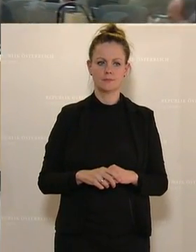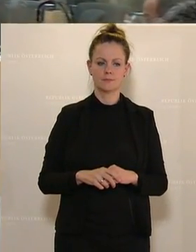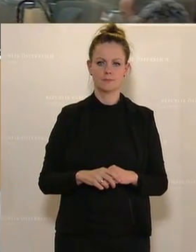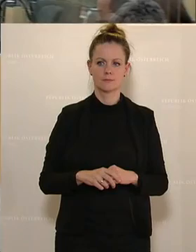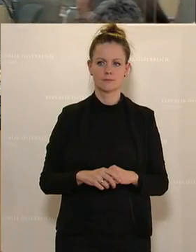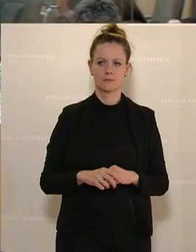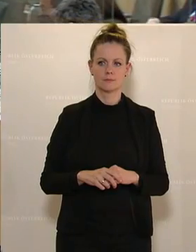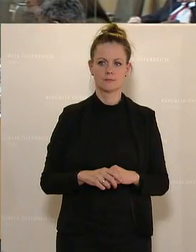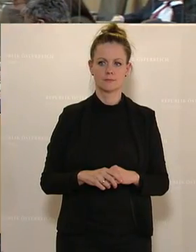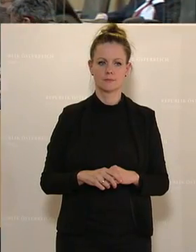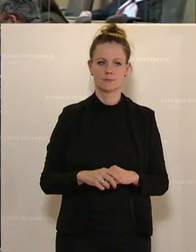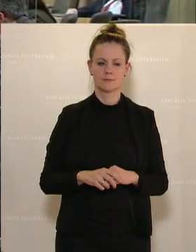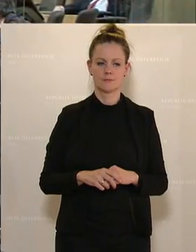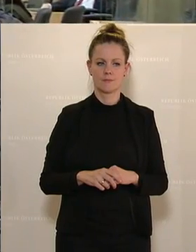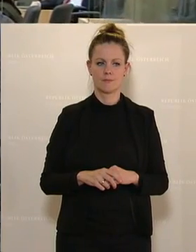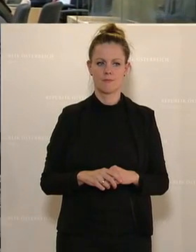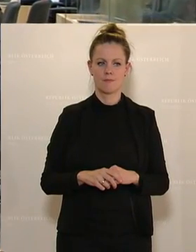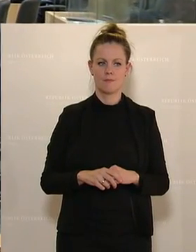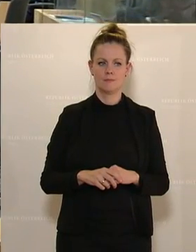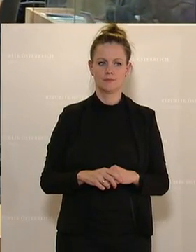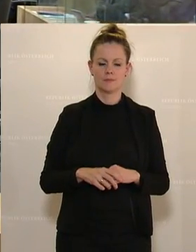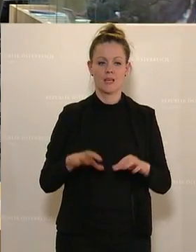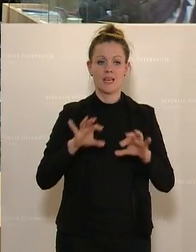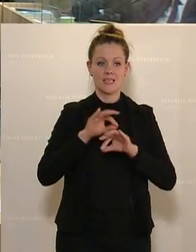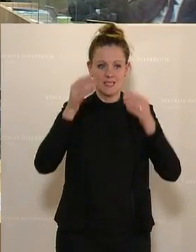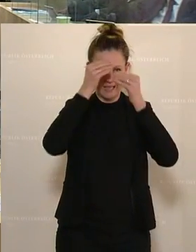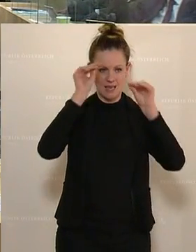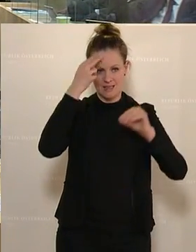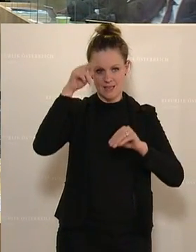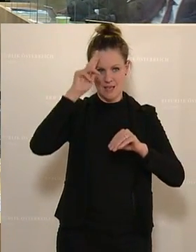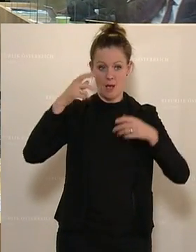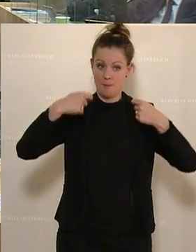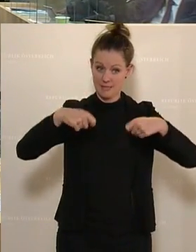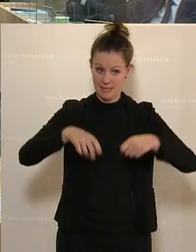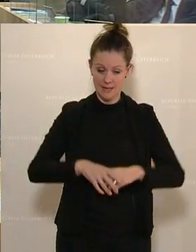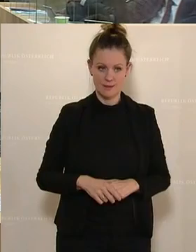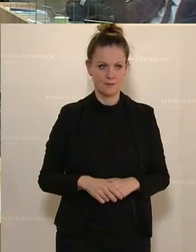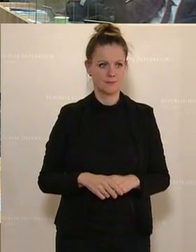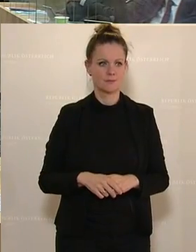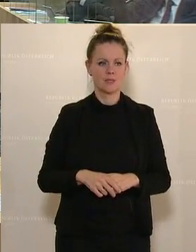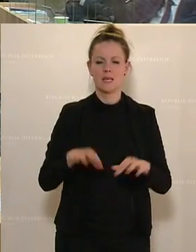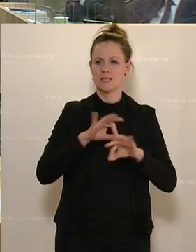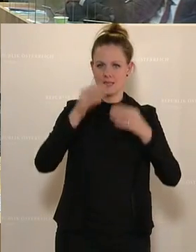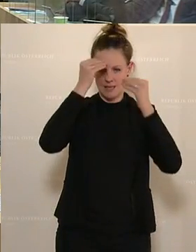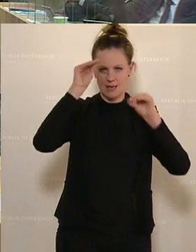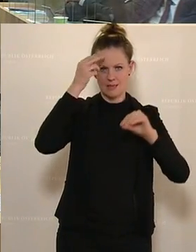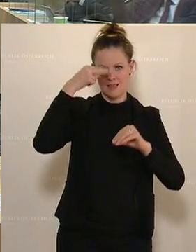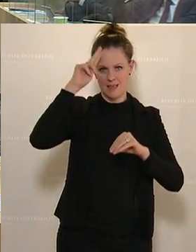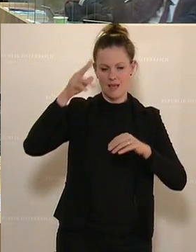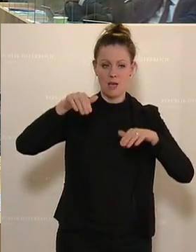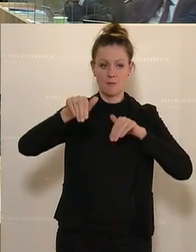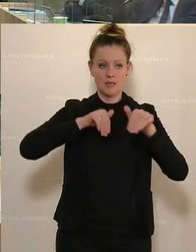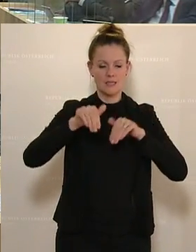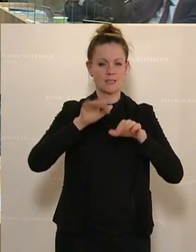seit 1. Jänner des Vorjahres verpflichtend sei. Am Wort Rosa Ecker, FPÖ. Sehr geehrter Herr Minister, sehr geehrte Damen und Herren,